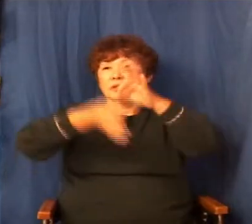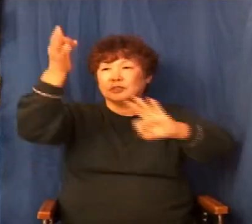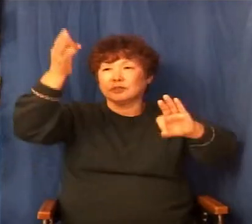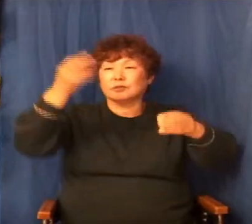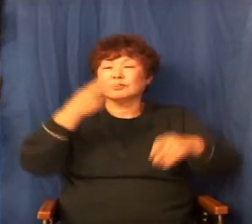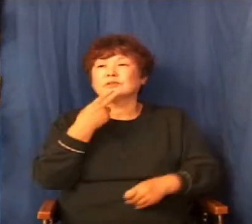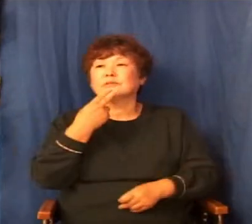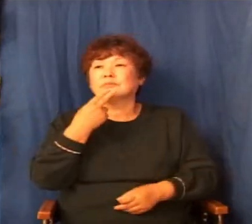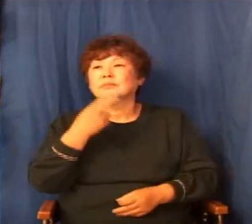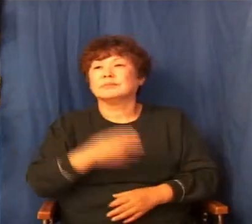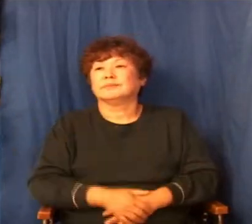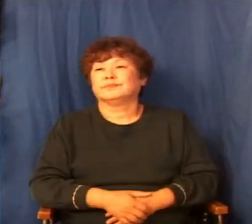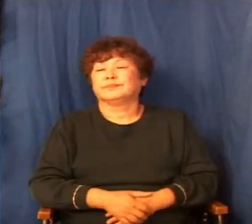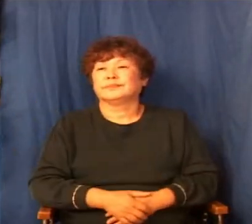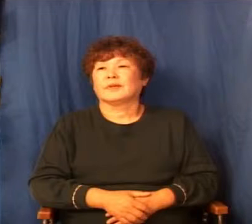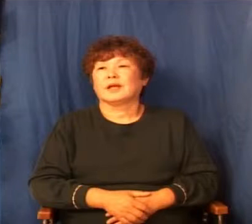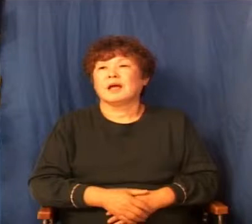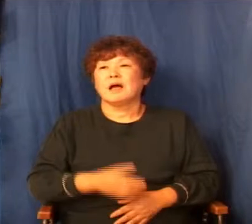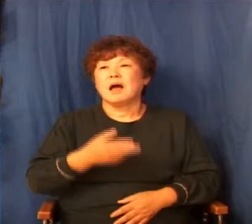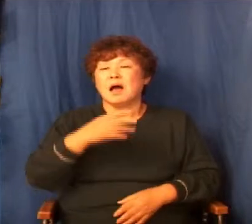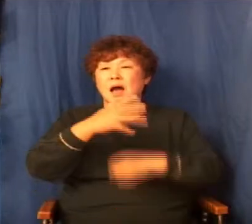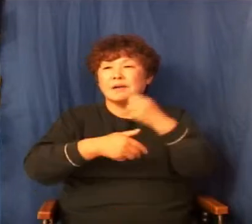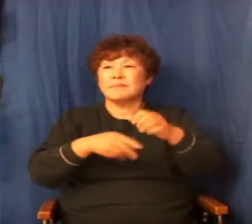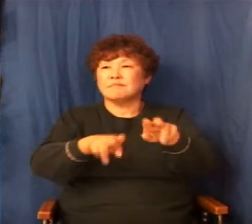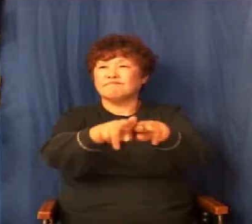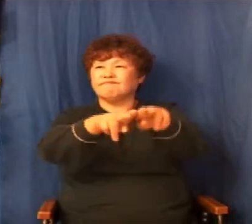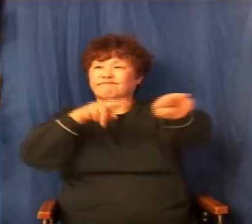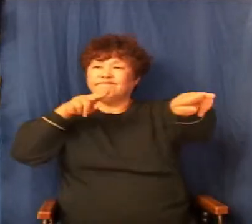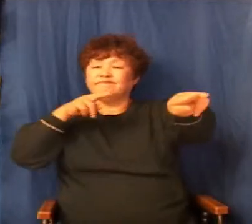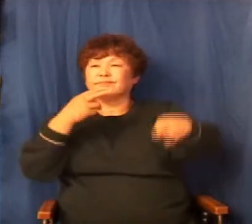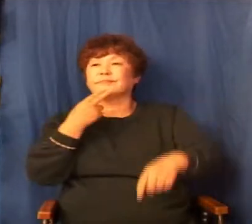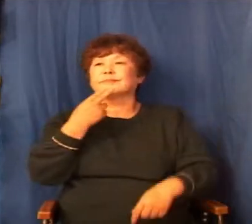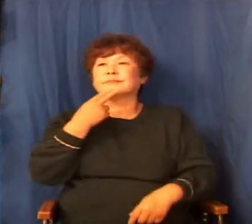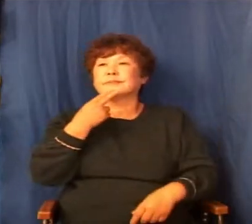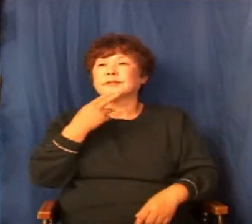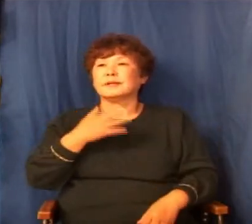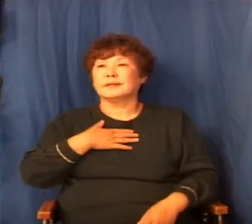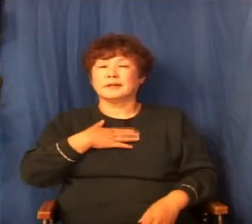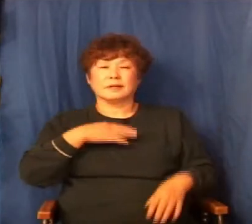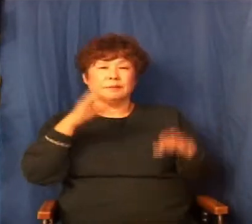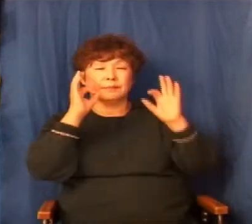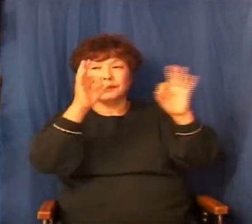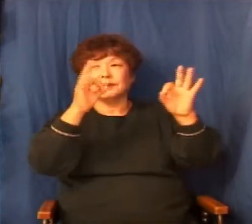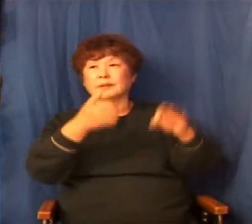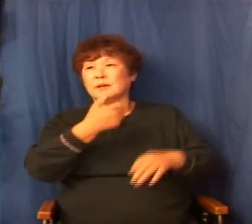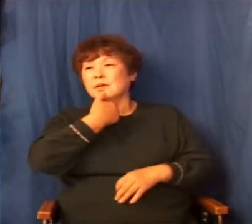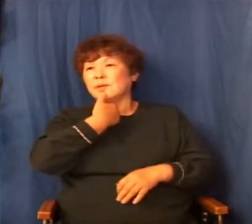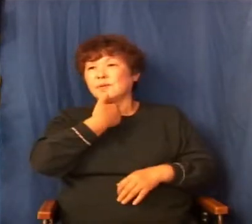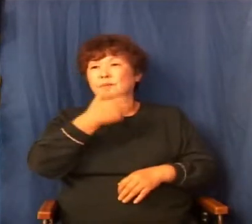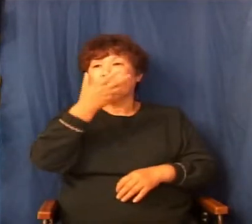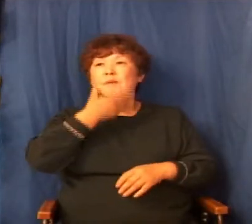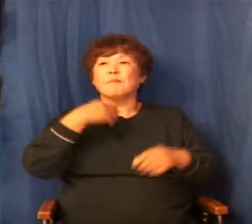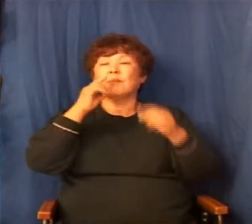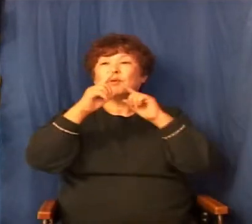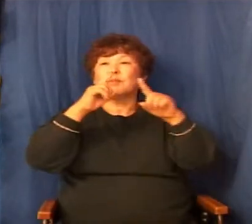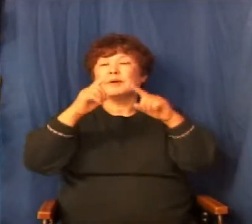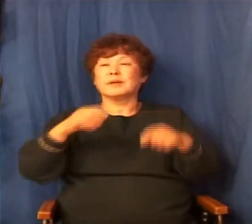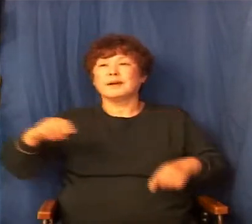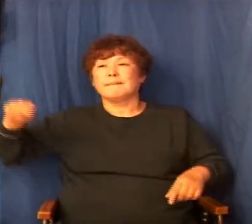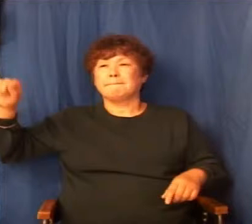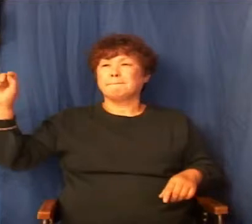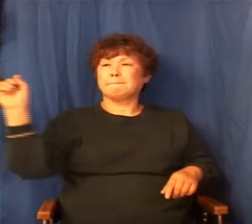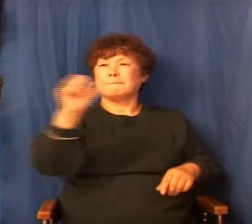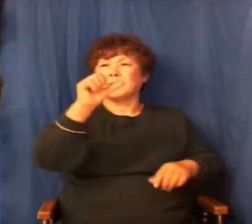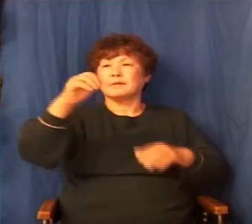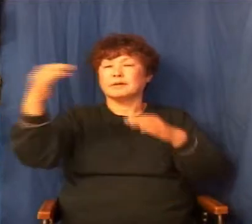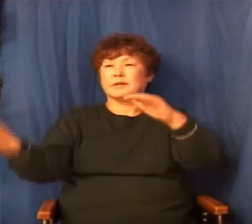하나님은 미루시도도 않습니다 제가 볼 때는 로마 보그마를 가장 빨리